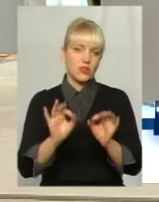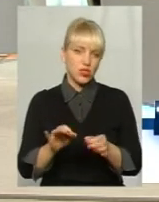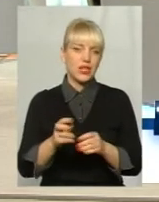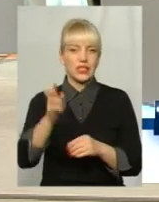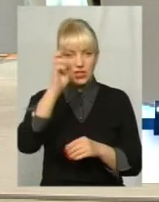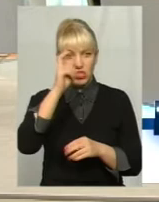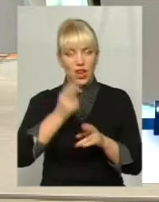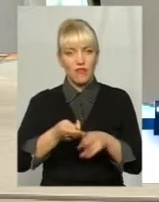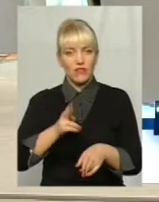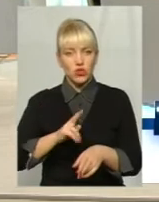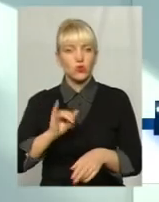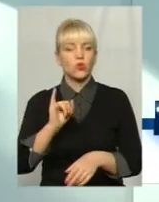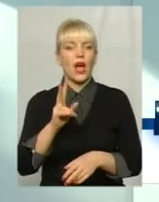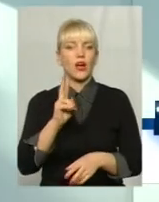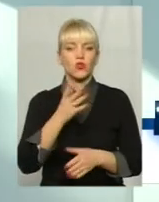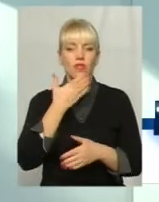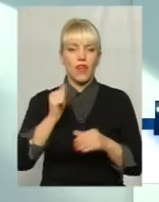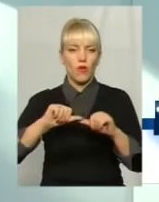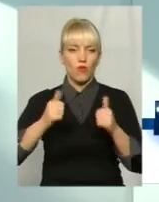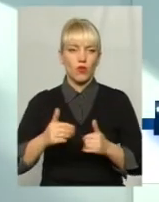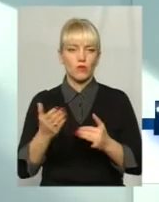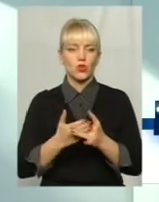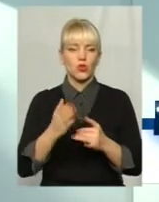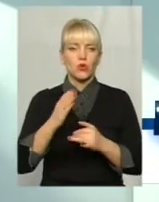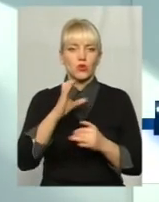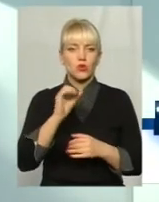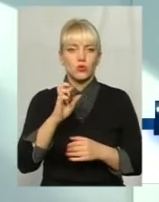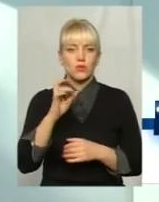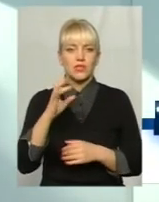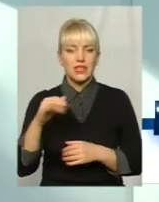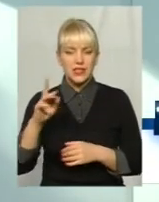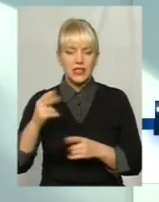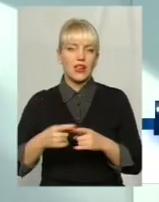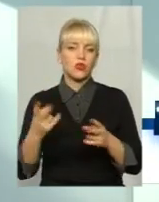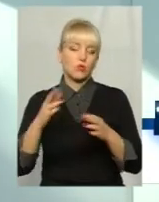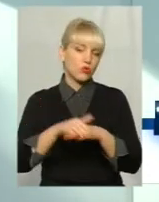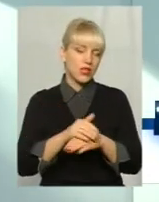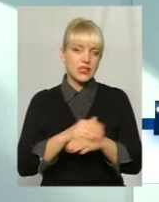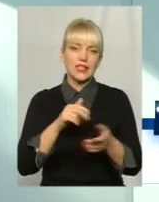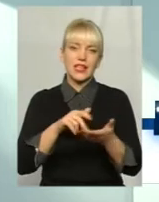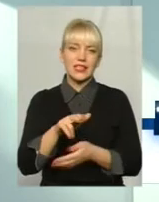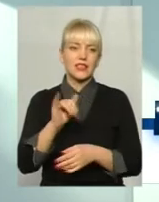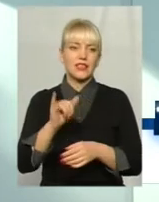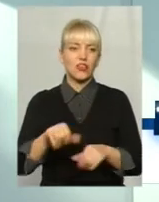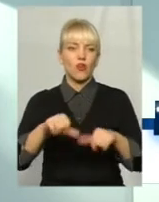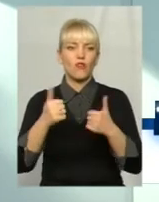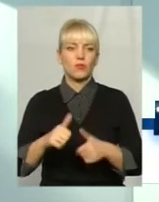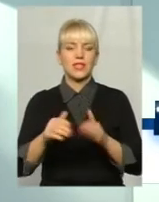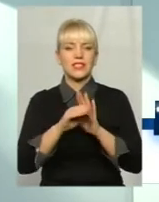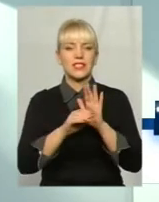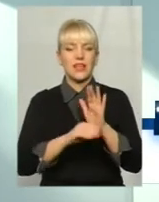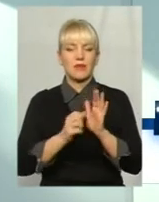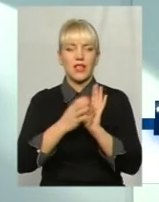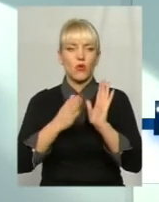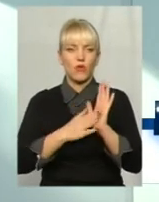відшкодує, а хто ще не оформив субсидії, будь ласка, дід, їх оформляйте, тому що система нарахування